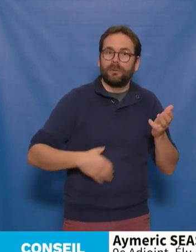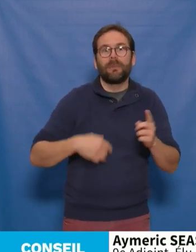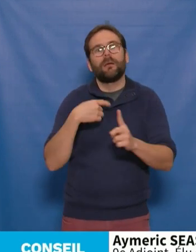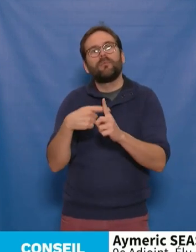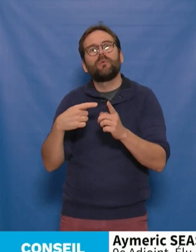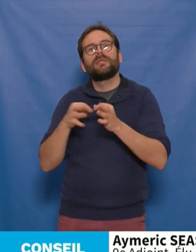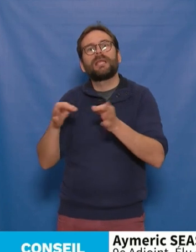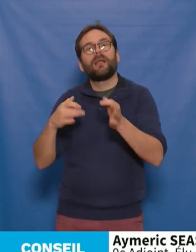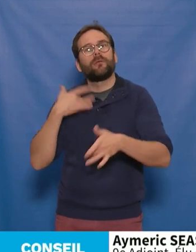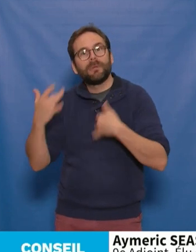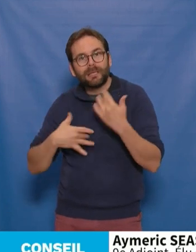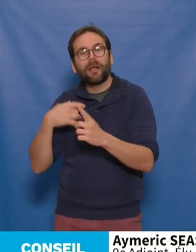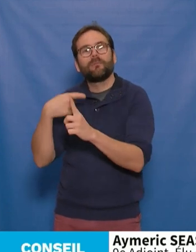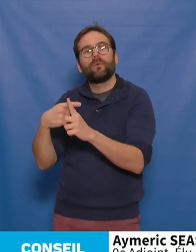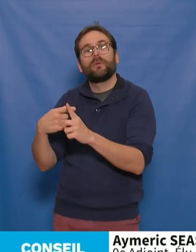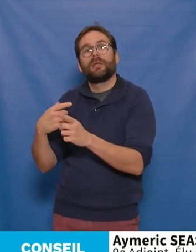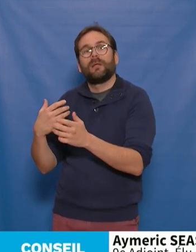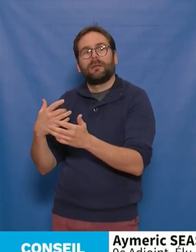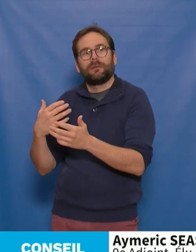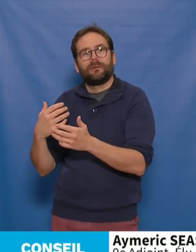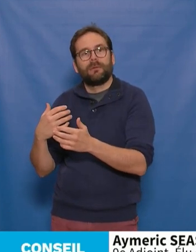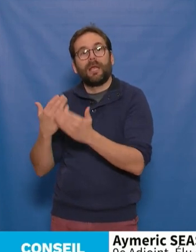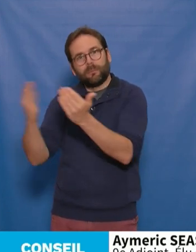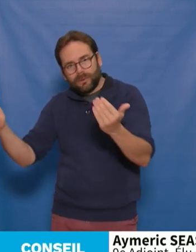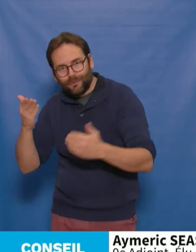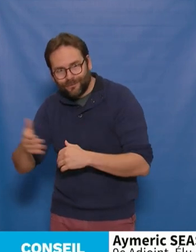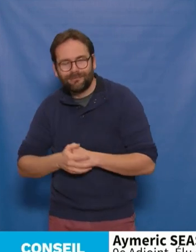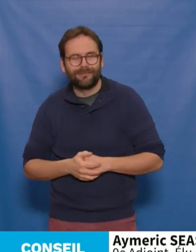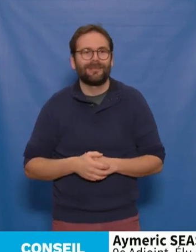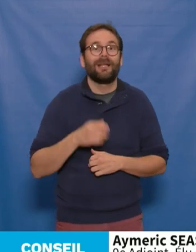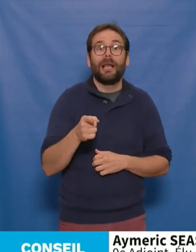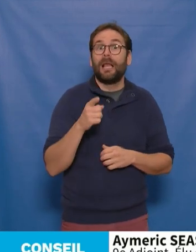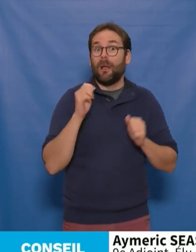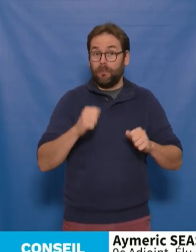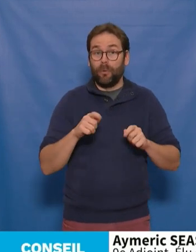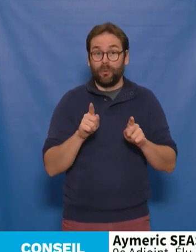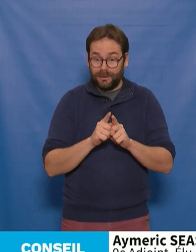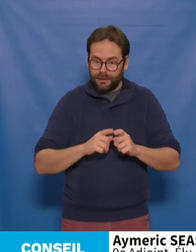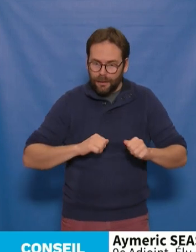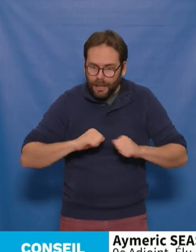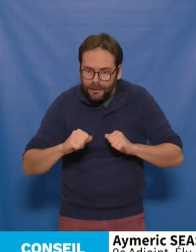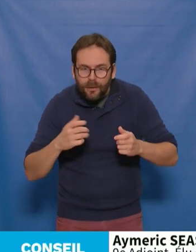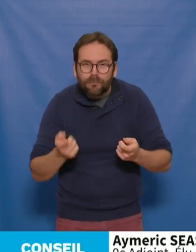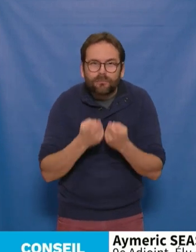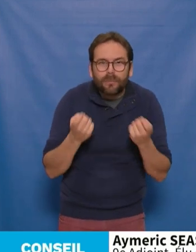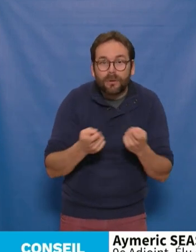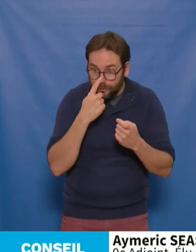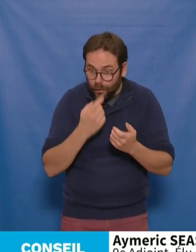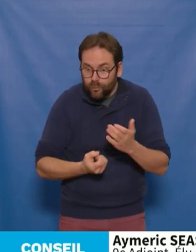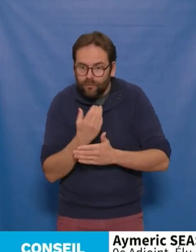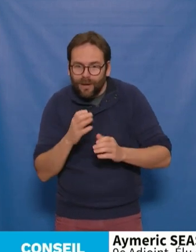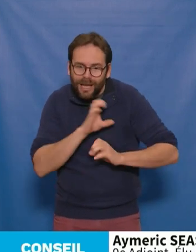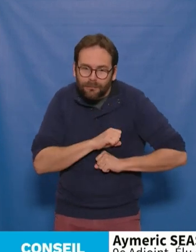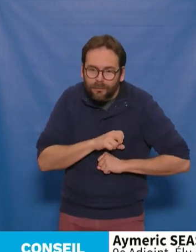Dans un second temps, une bibliothèque municipale de plein exercice, bénéficiant de l'expérimentation de ce nouveau lieu